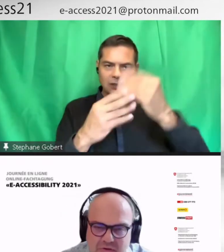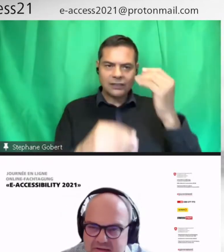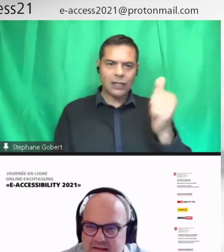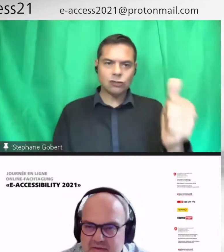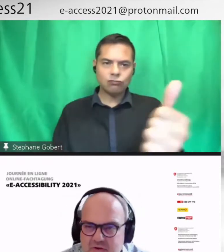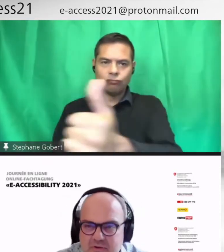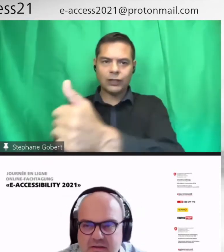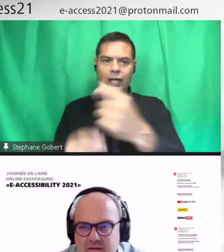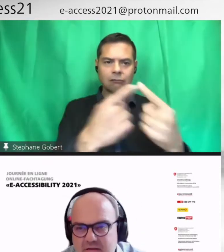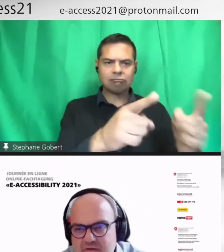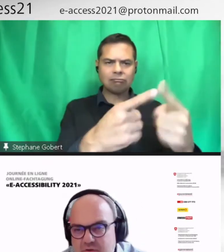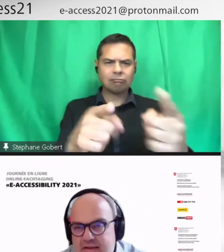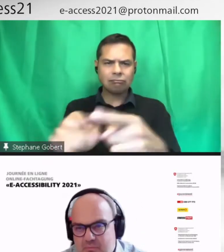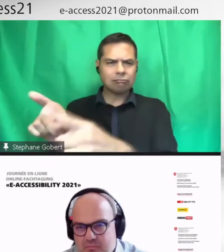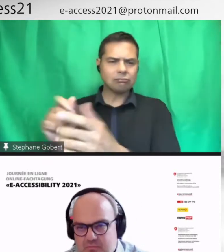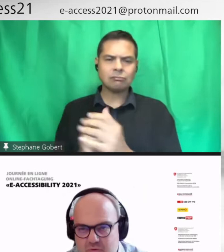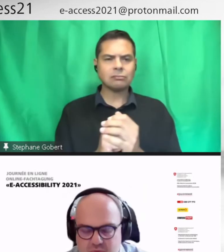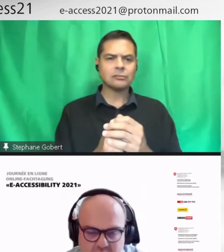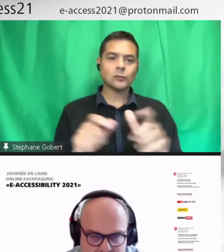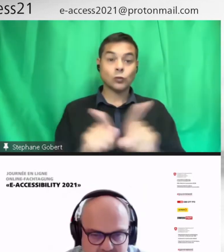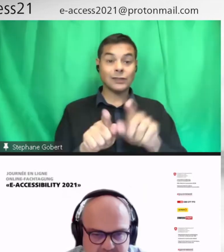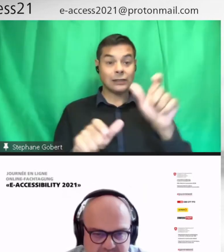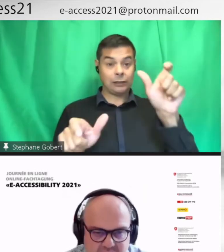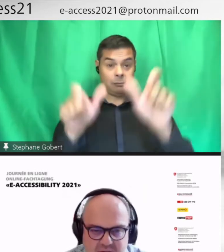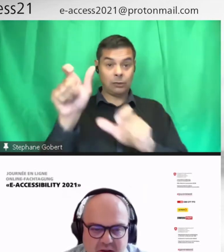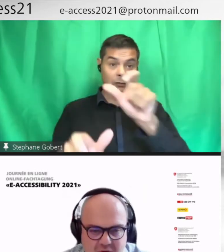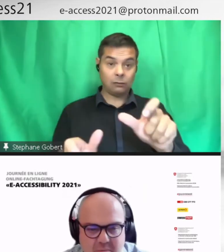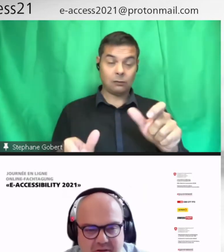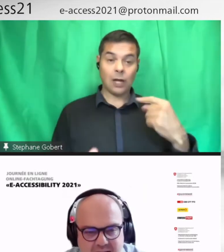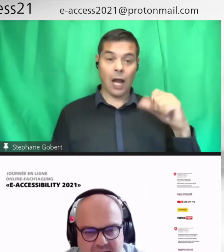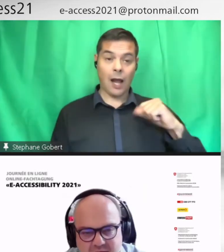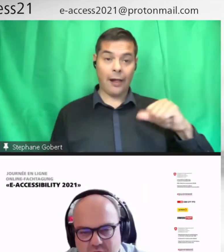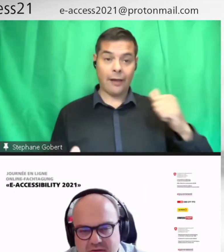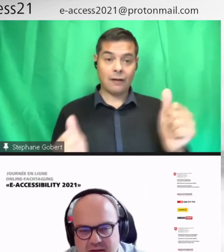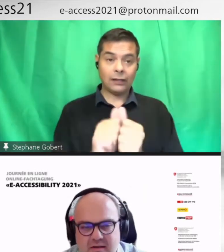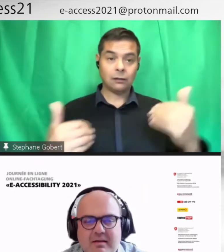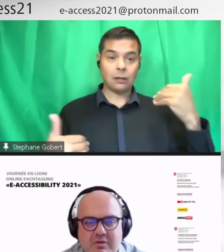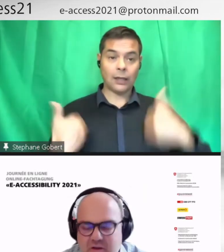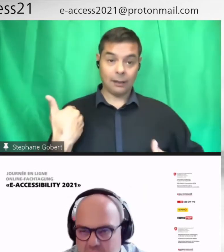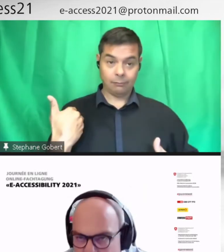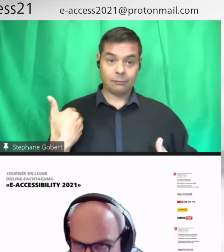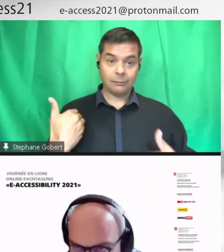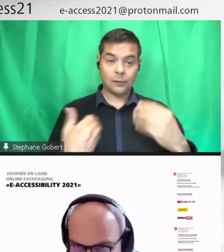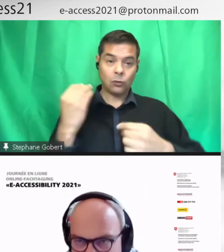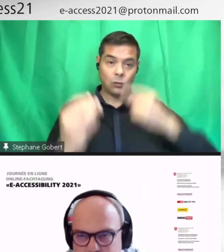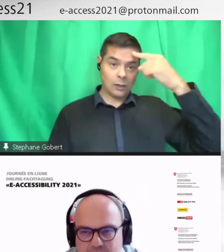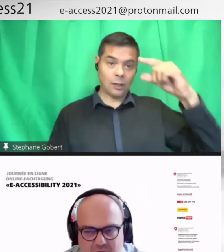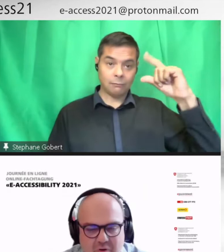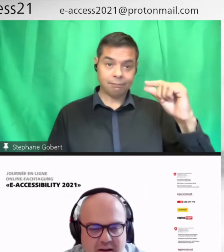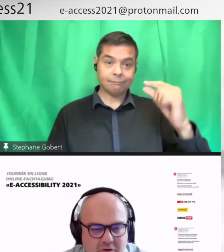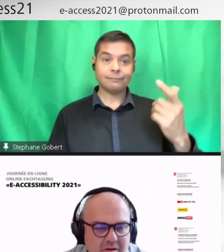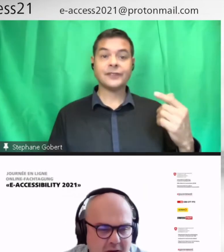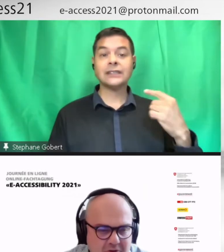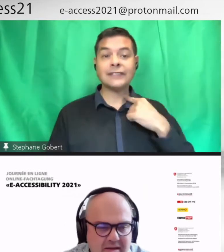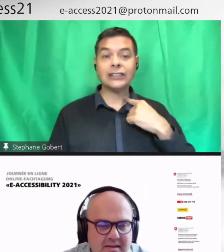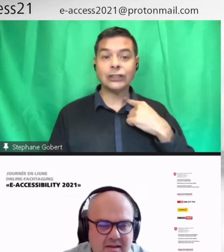aussi des élèves qui ont peut-être des handicaps, des déficiences. Mais il a peut-être certains qui vont utiliser un screen reader. Donc, à l'école,